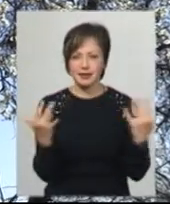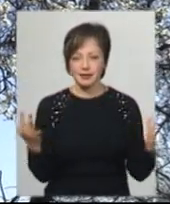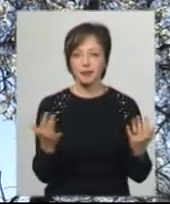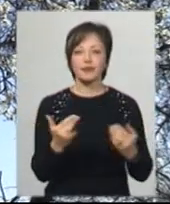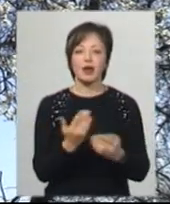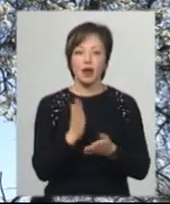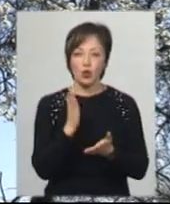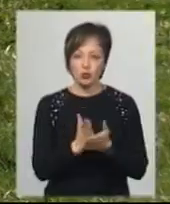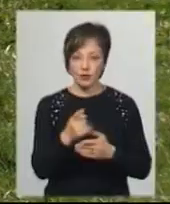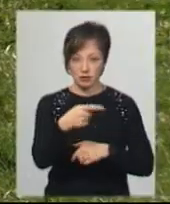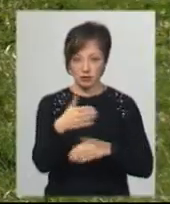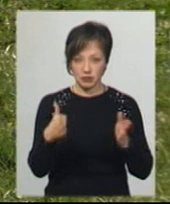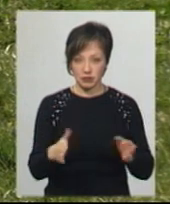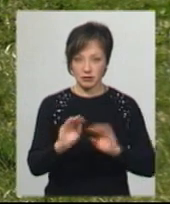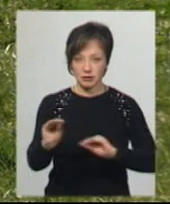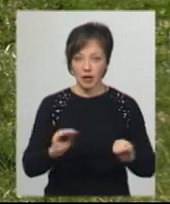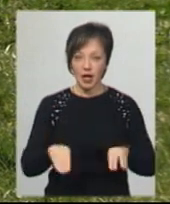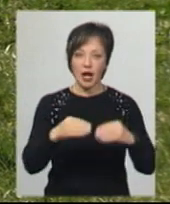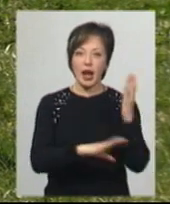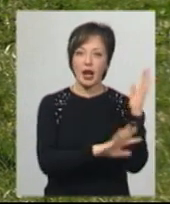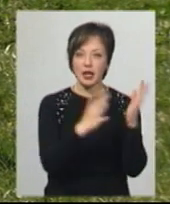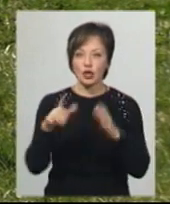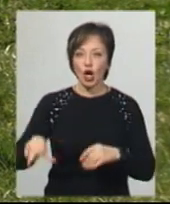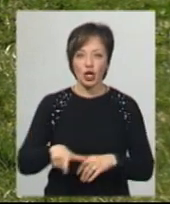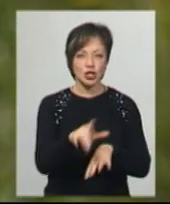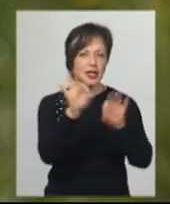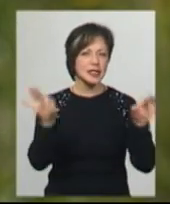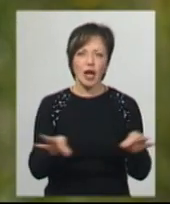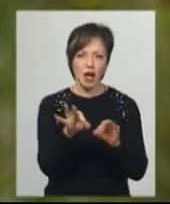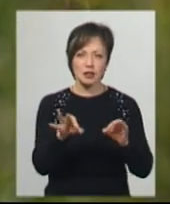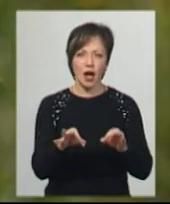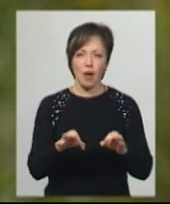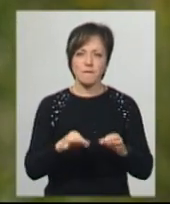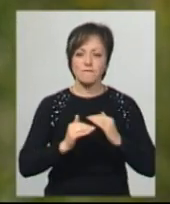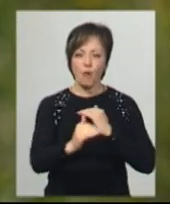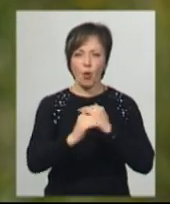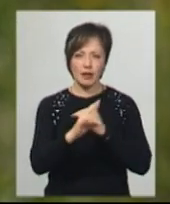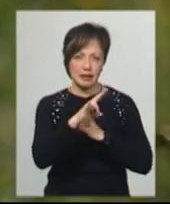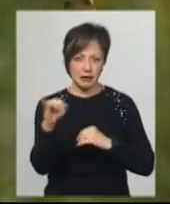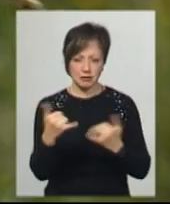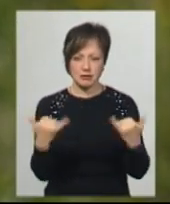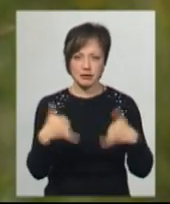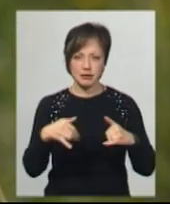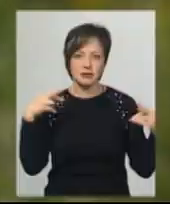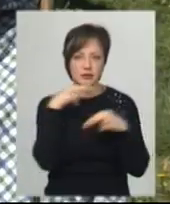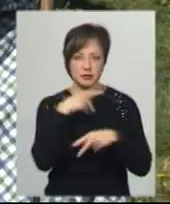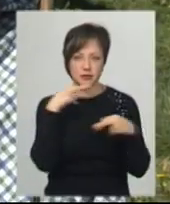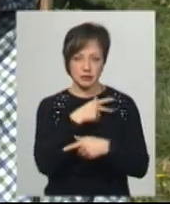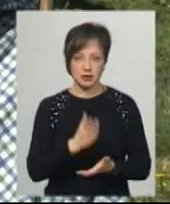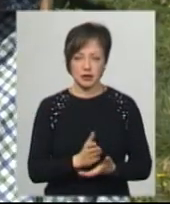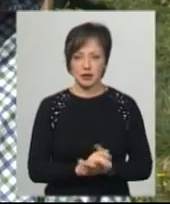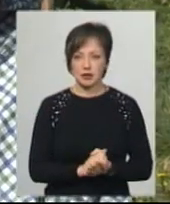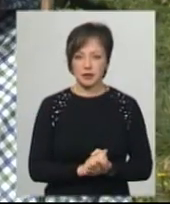Розташування бджолорозплідника, каже пасічник, дали ліс, річка і жодних сільгоспугідь, де, за його словами, комахи трояться отруту хімікатами.